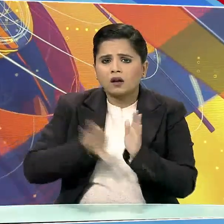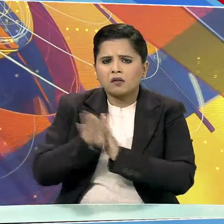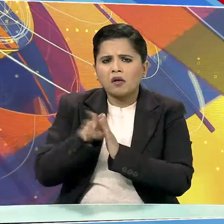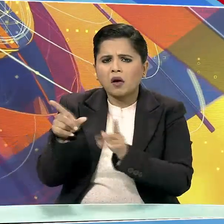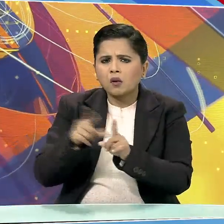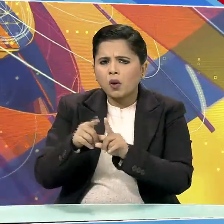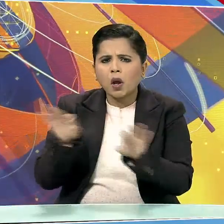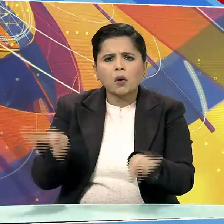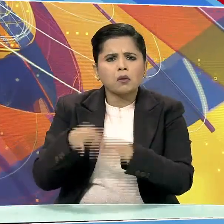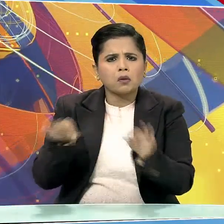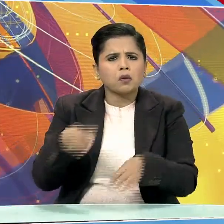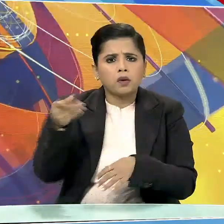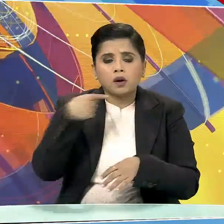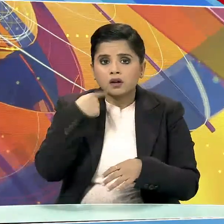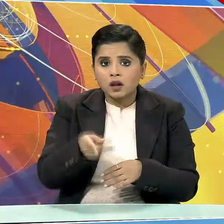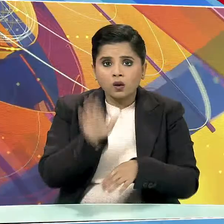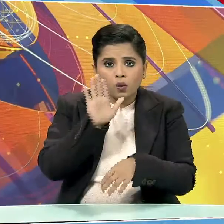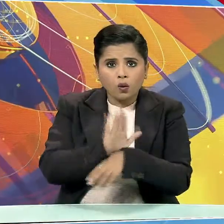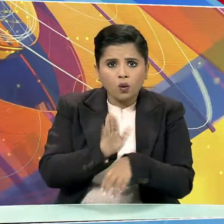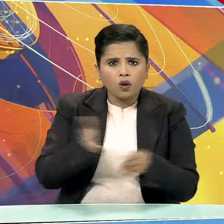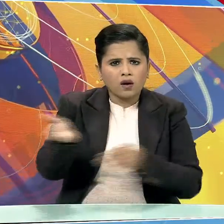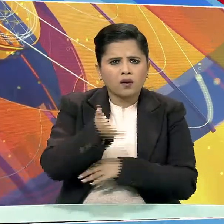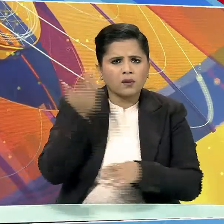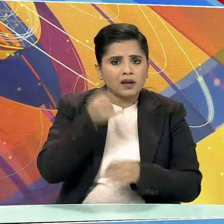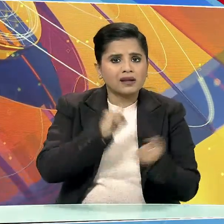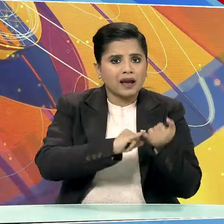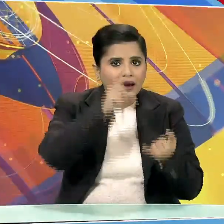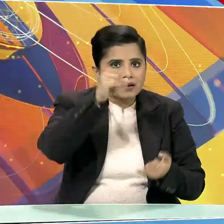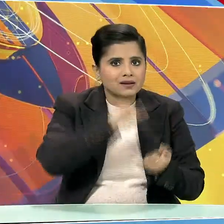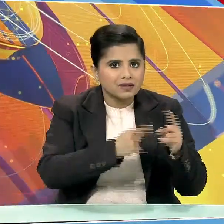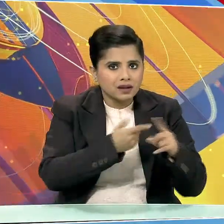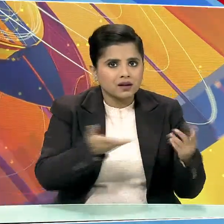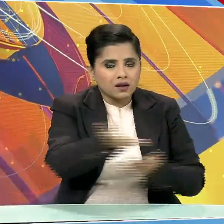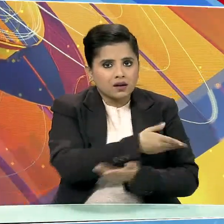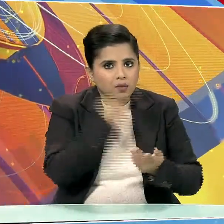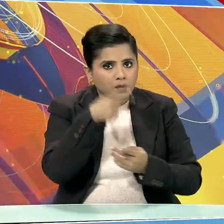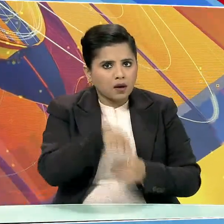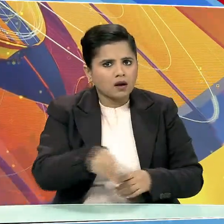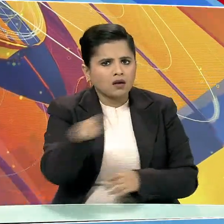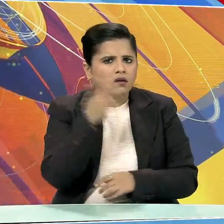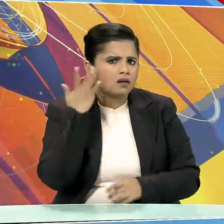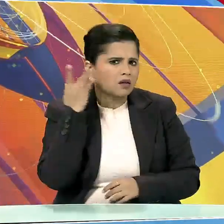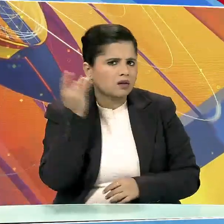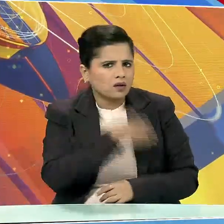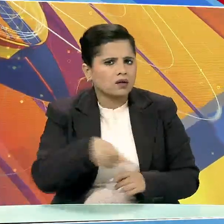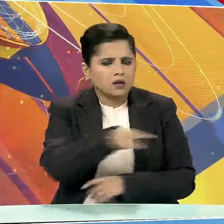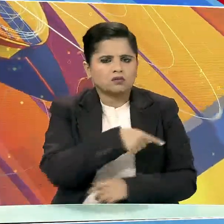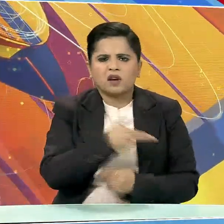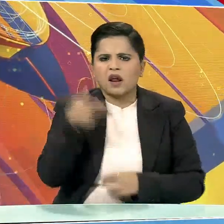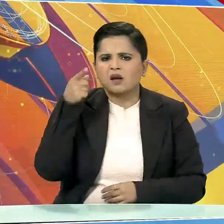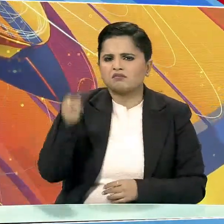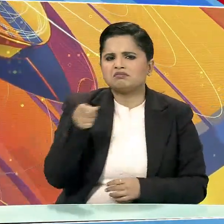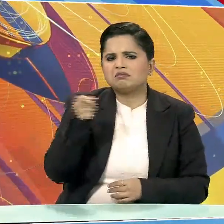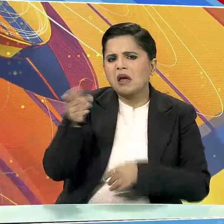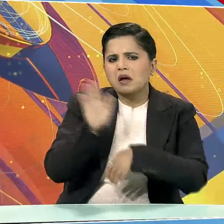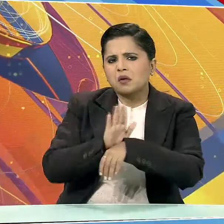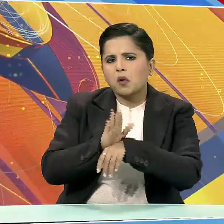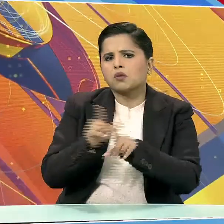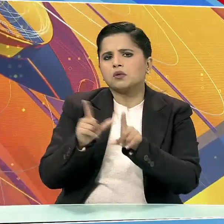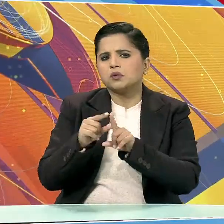किया उन्होंने कहा कि कॉंग्रेस पर पिश्णों और जन जातिये समाज को अंदेखा करने का उन्होंने आरूप भी लगाया